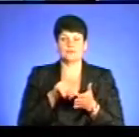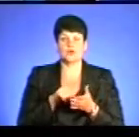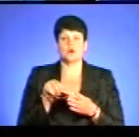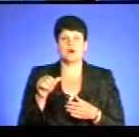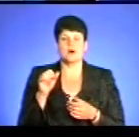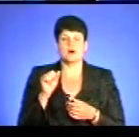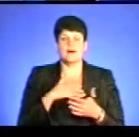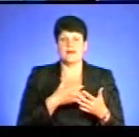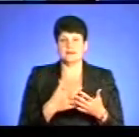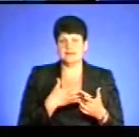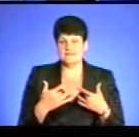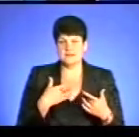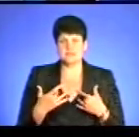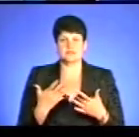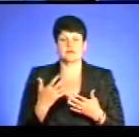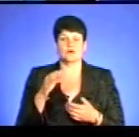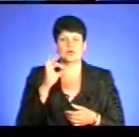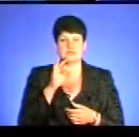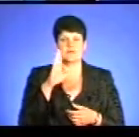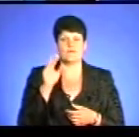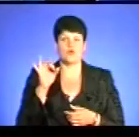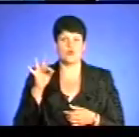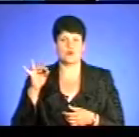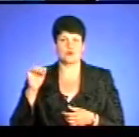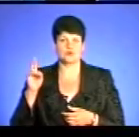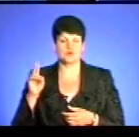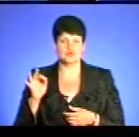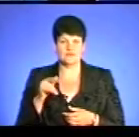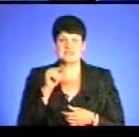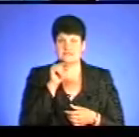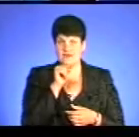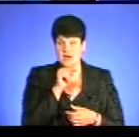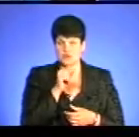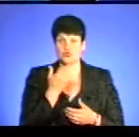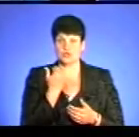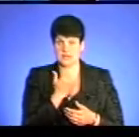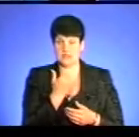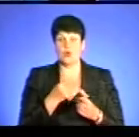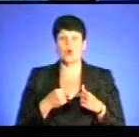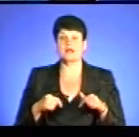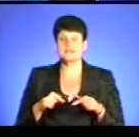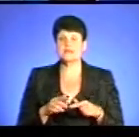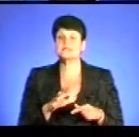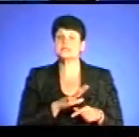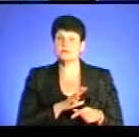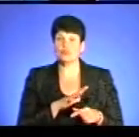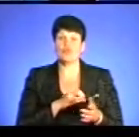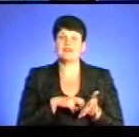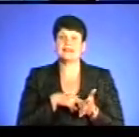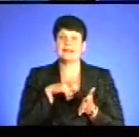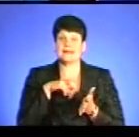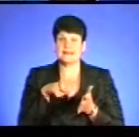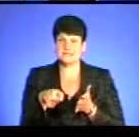активіст громадського об'єднання «Добровільне формування захисник України». Саме з вашої організації був надісланий лист